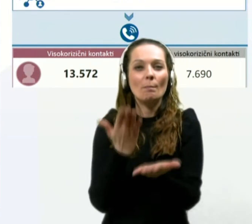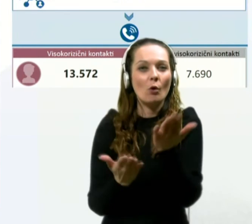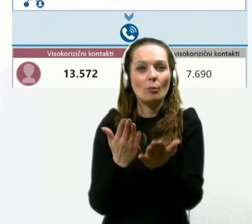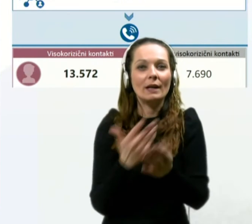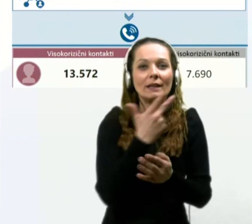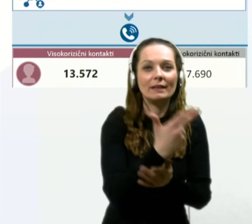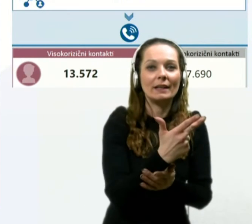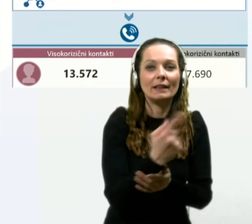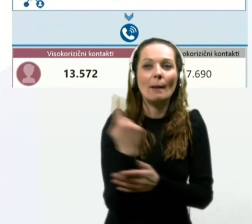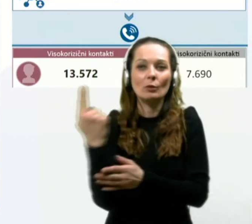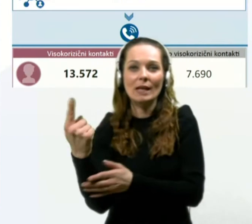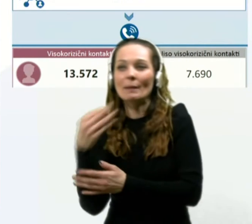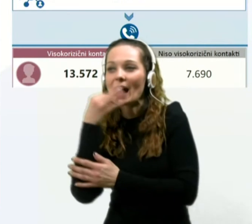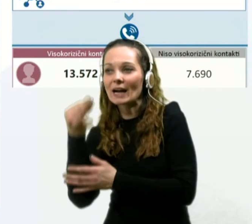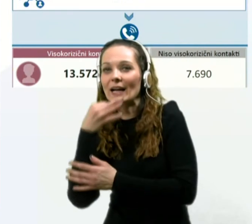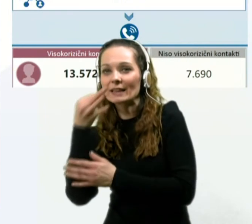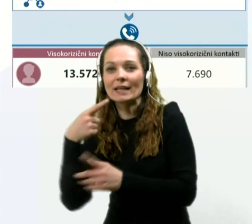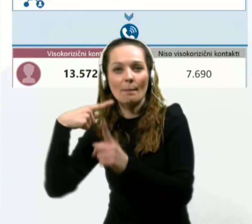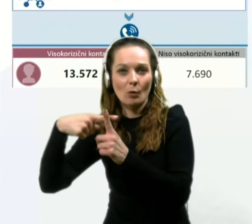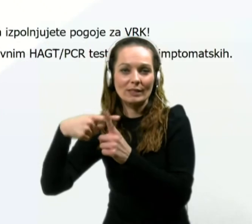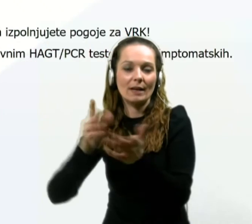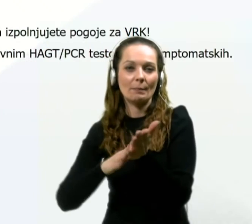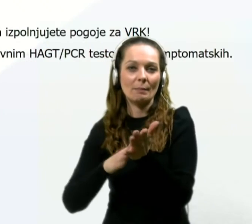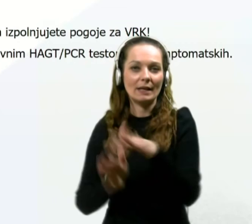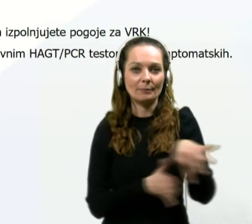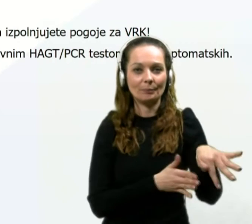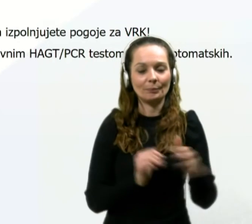na posamezen anketiran pozitiven primer.